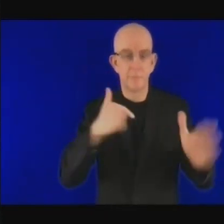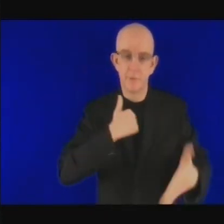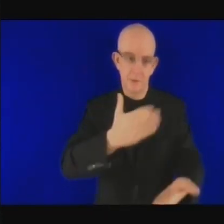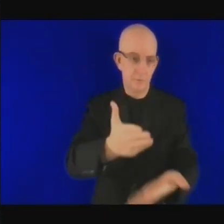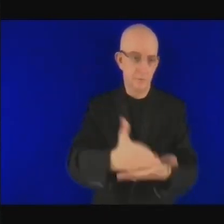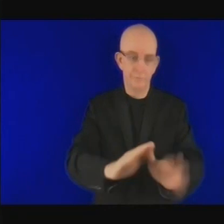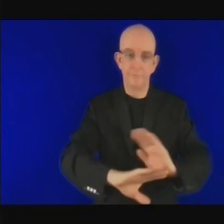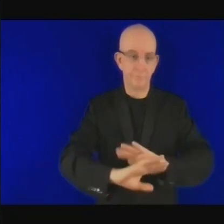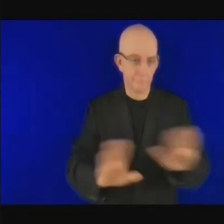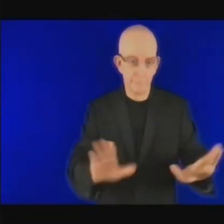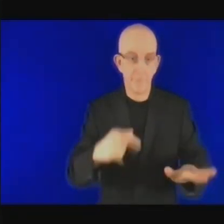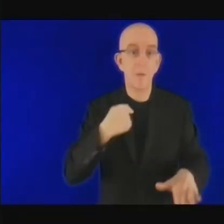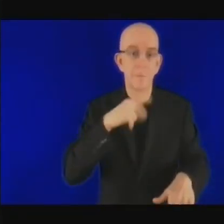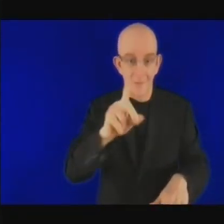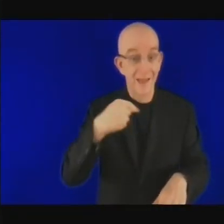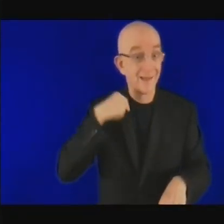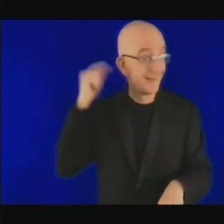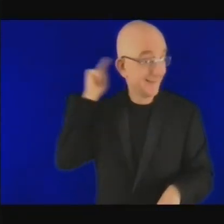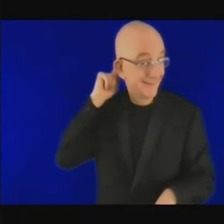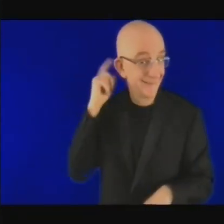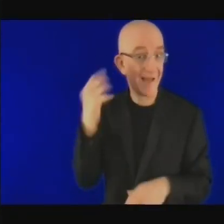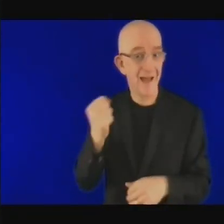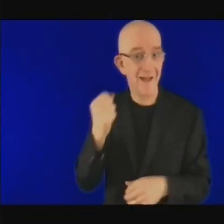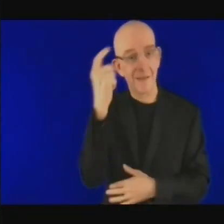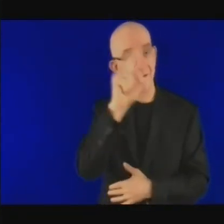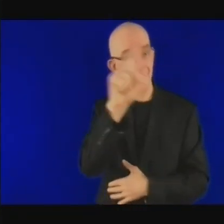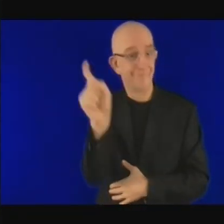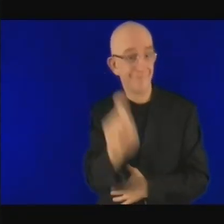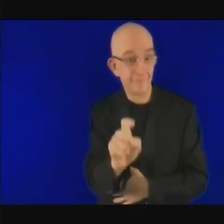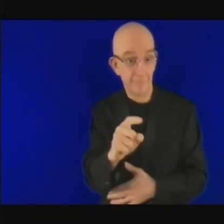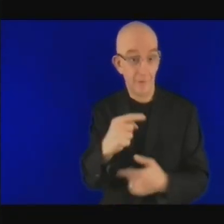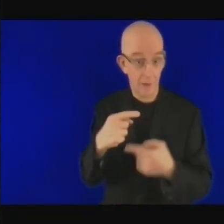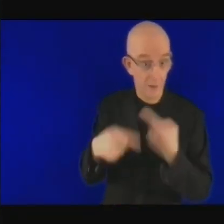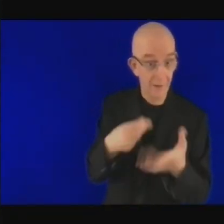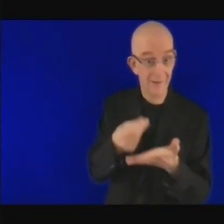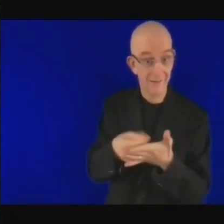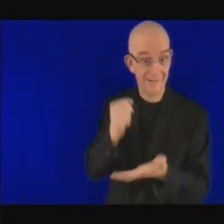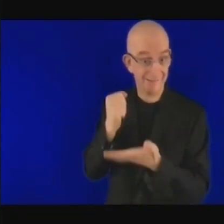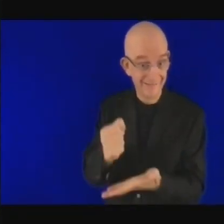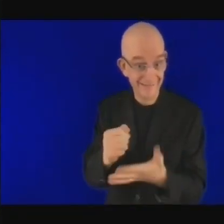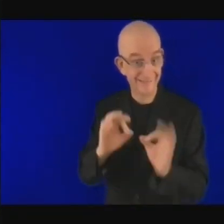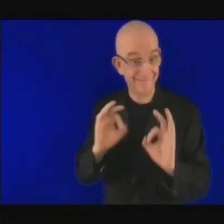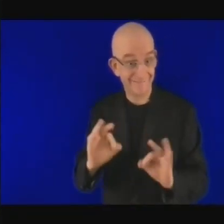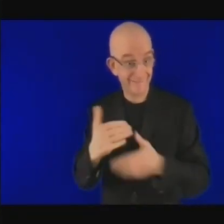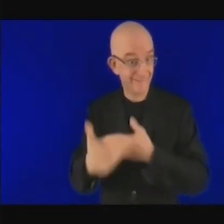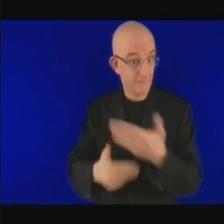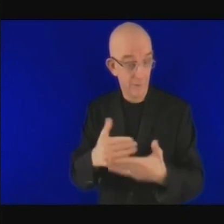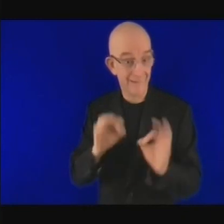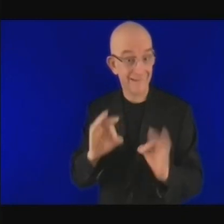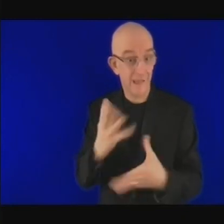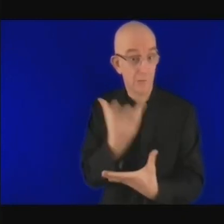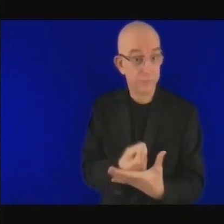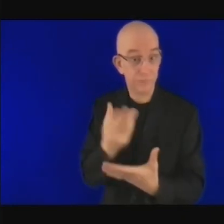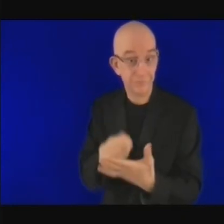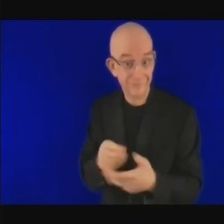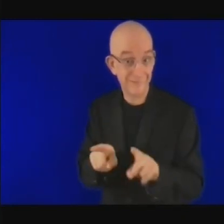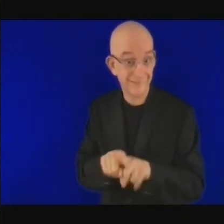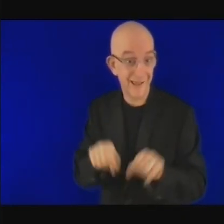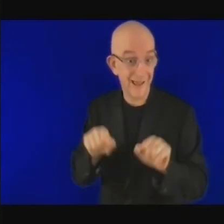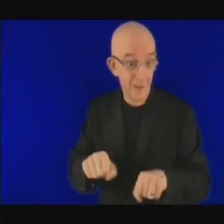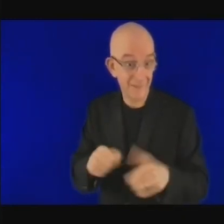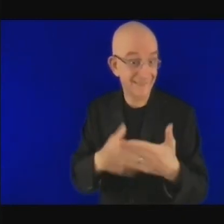je suis assez curieux à propos de ces nouveaux fonds spéciaux ça c'est intéressant c'est une conversation assez fascinante